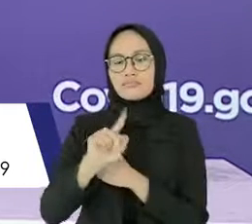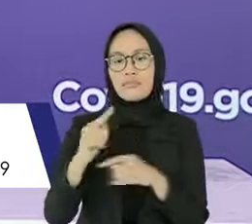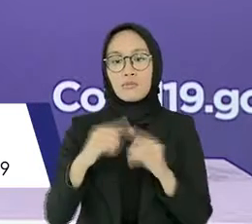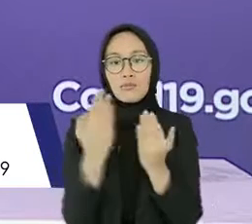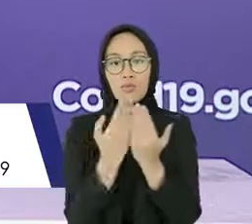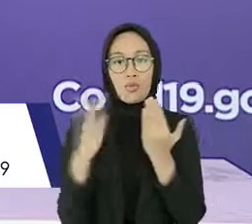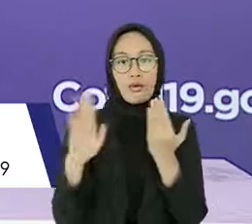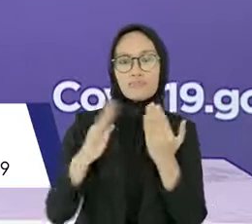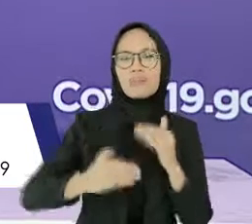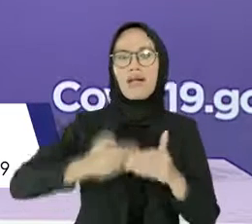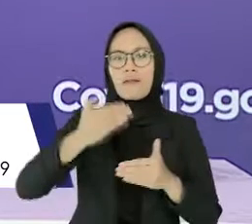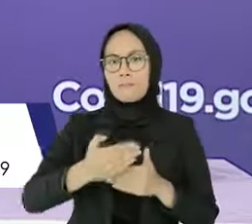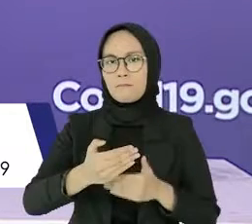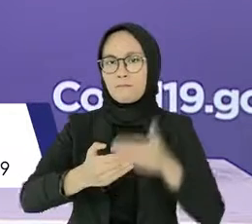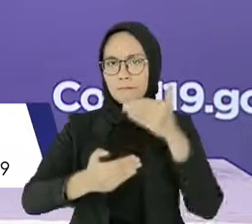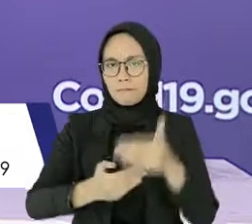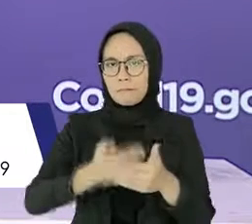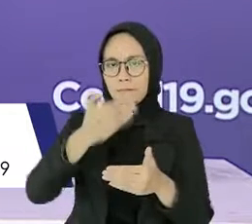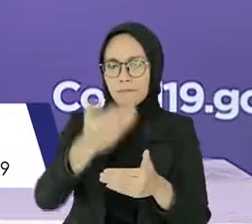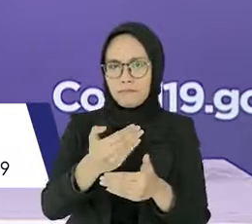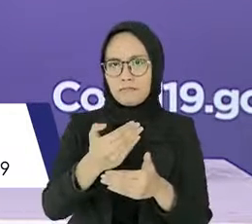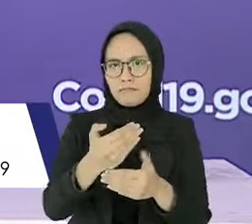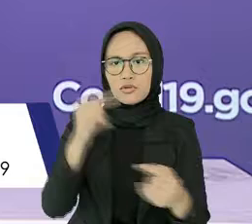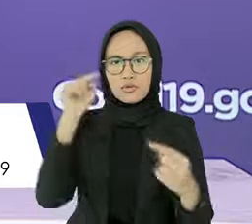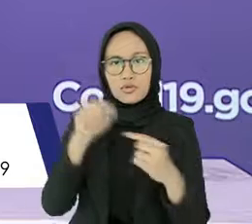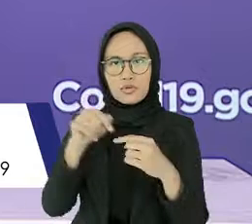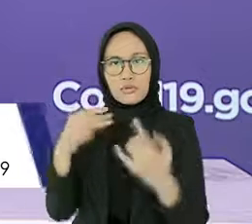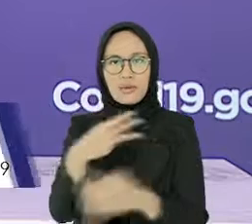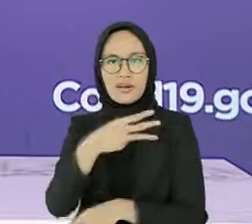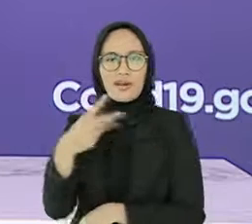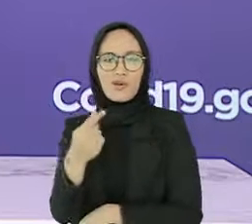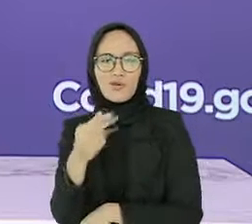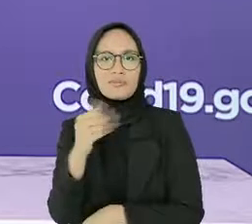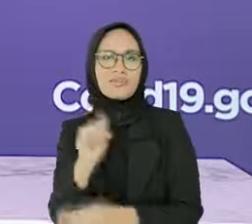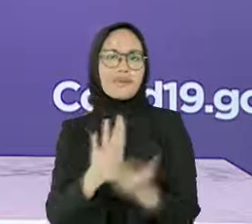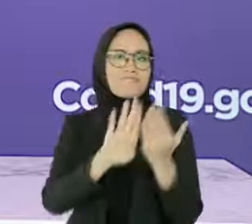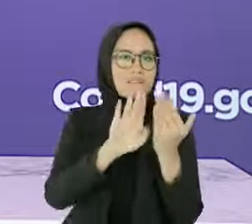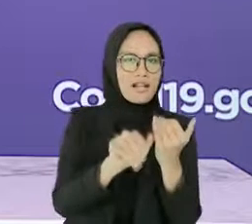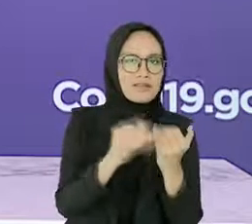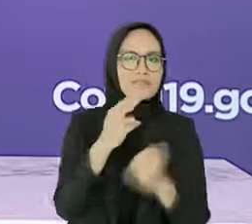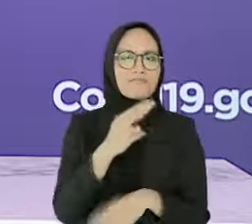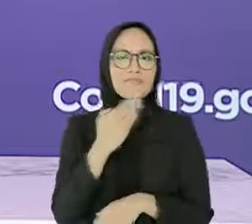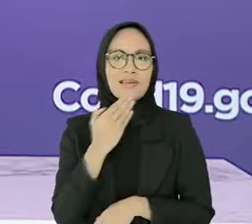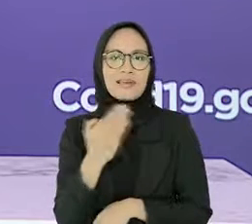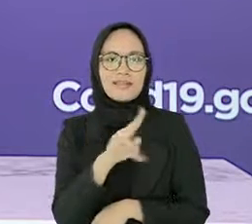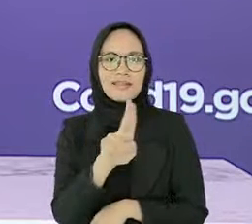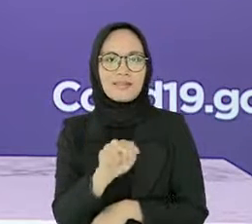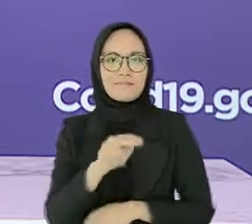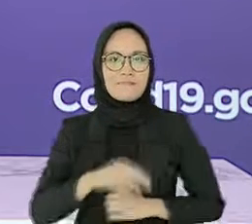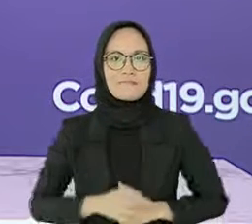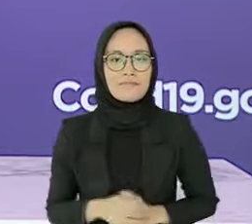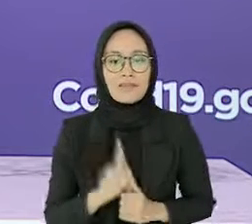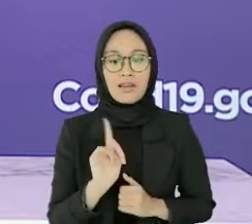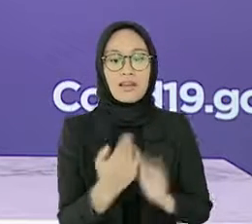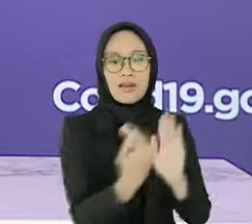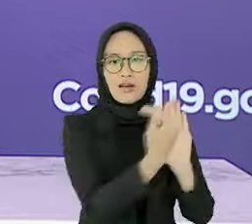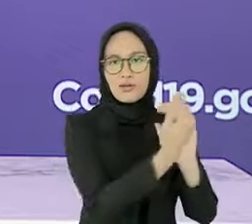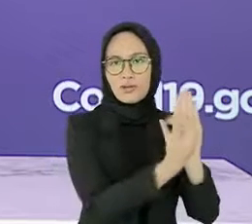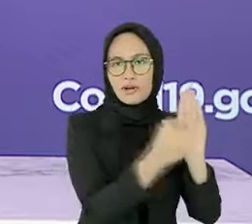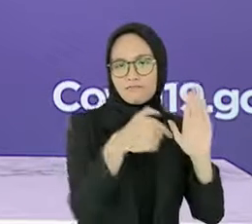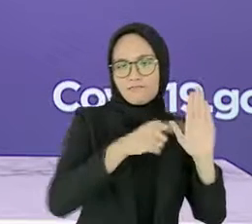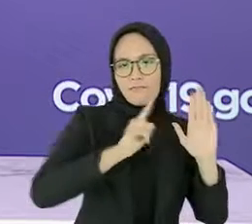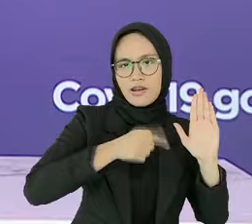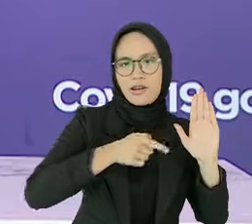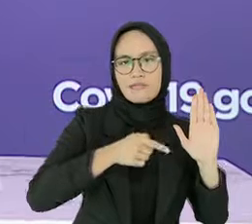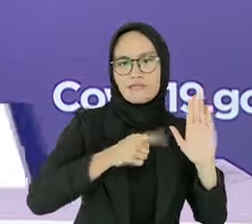bertahap sebagai salah satu langkah pemulihan ekonomi masyarakat. Rincian pengaturan ini akan dituangkan